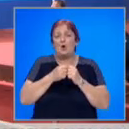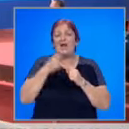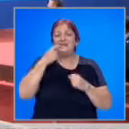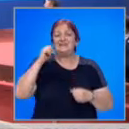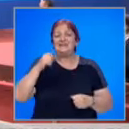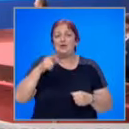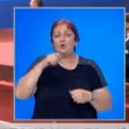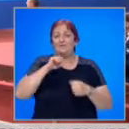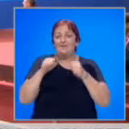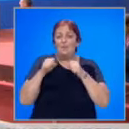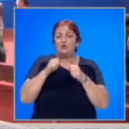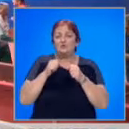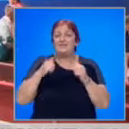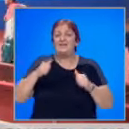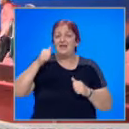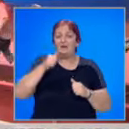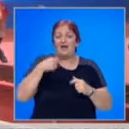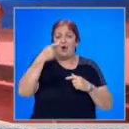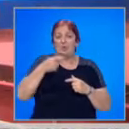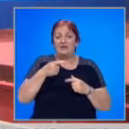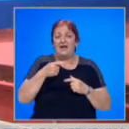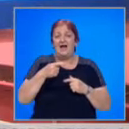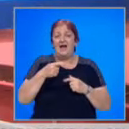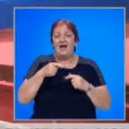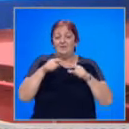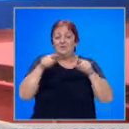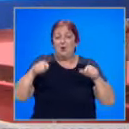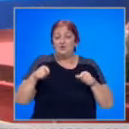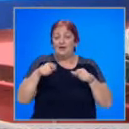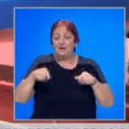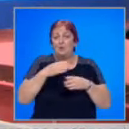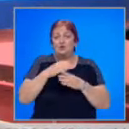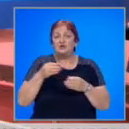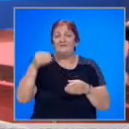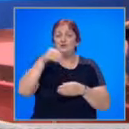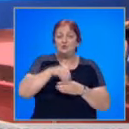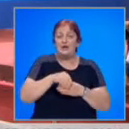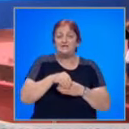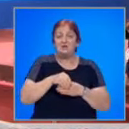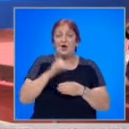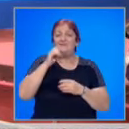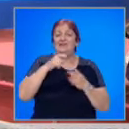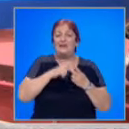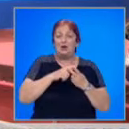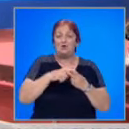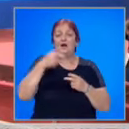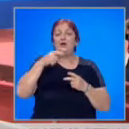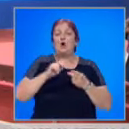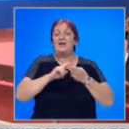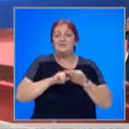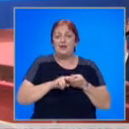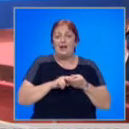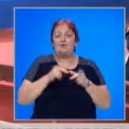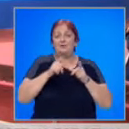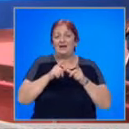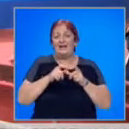златото в боксовата надпревара. Утре в борцовата зала продължават участието си Евелина Николова, Георги Вангелов